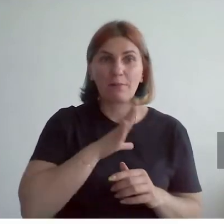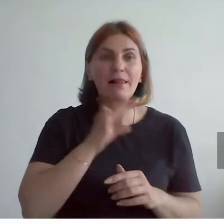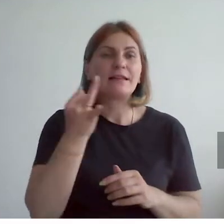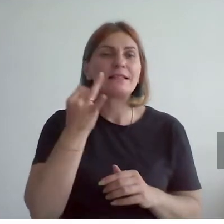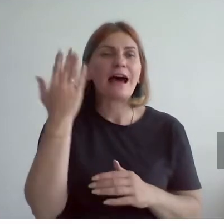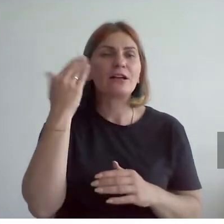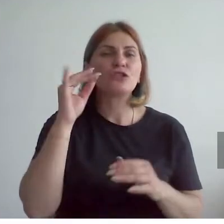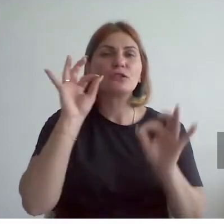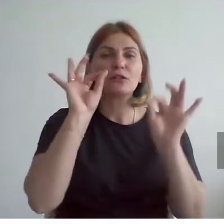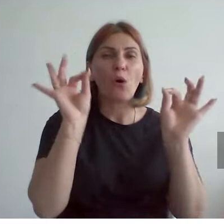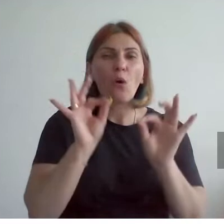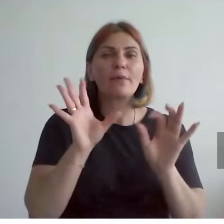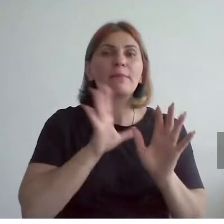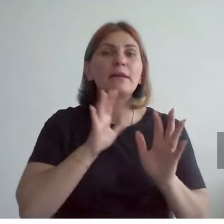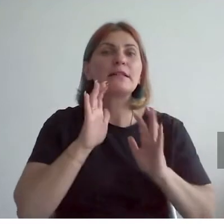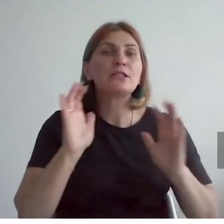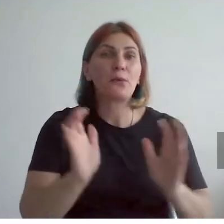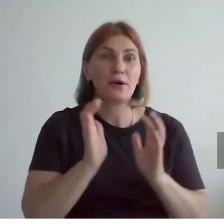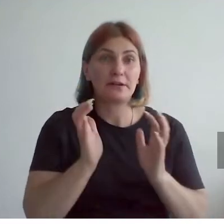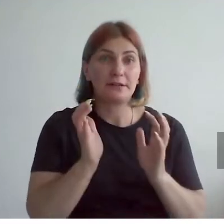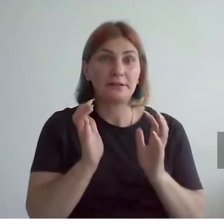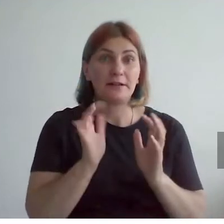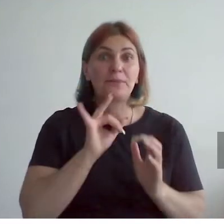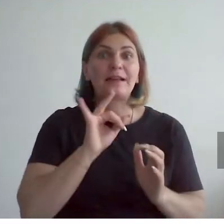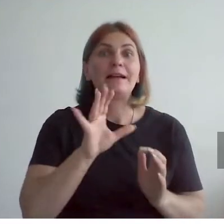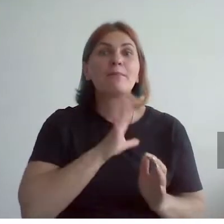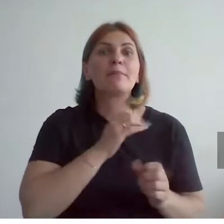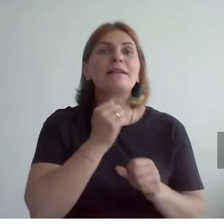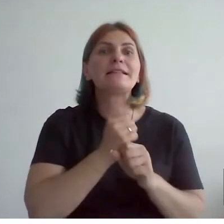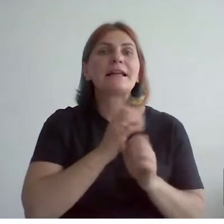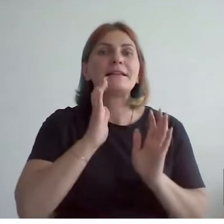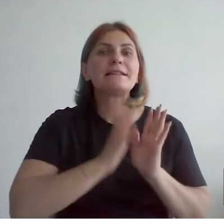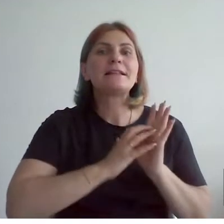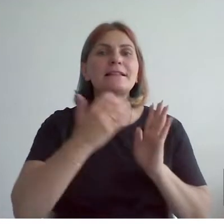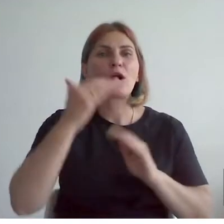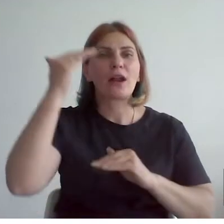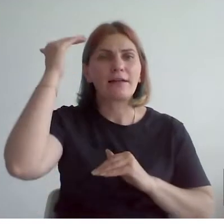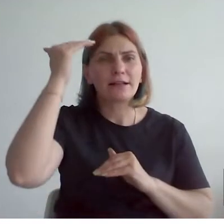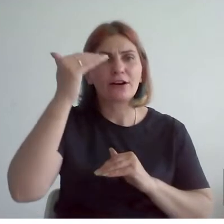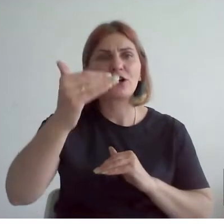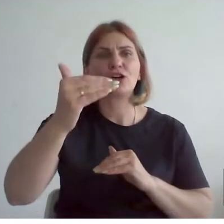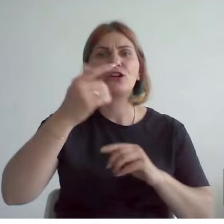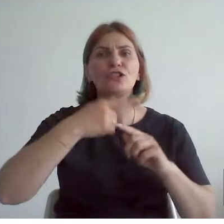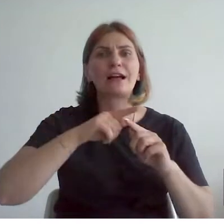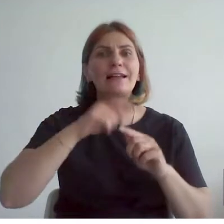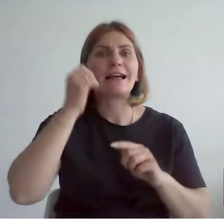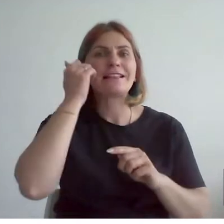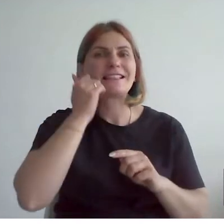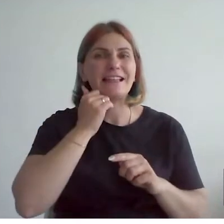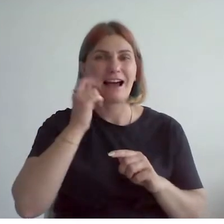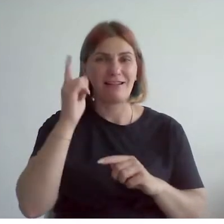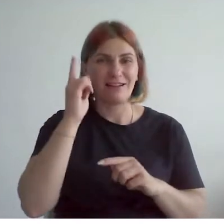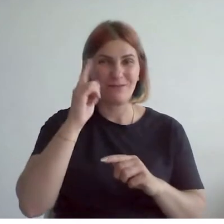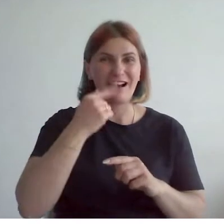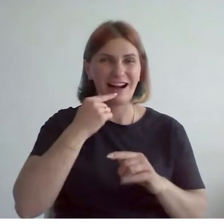И было сделано стеклянное перекрытие, стеклянная крыша, которая соединяет эти старые фасады из красного